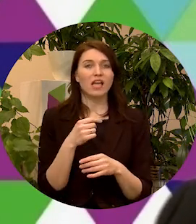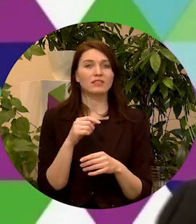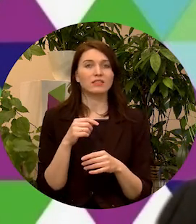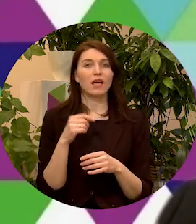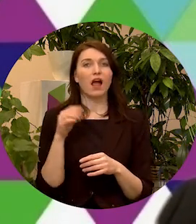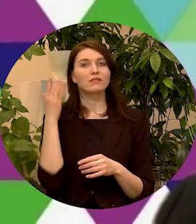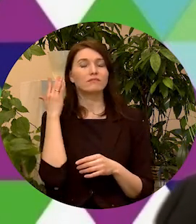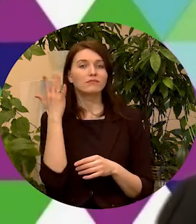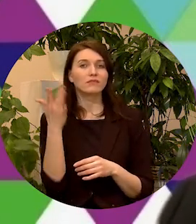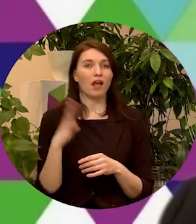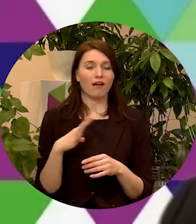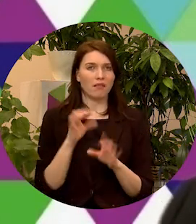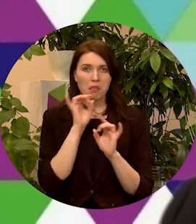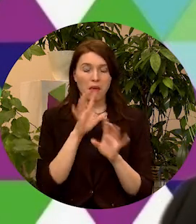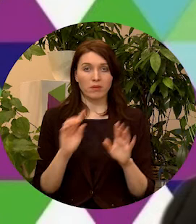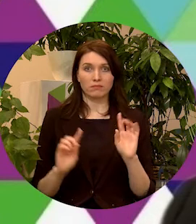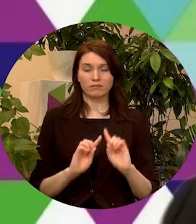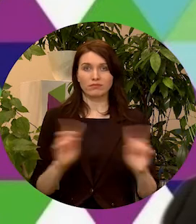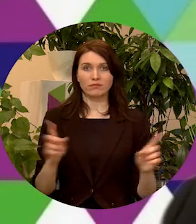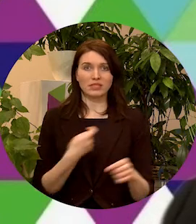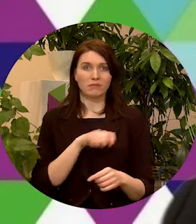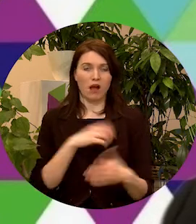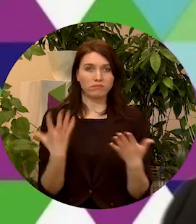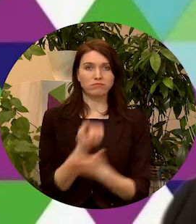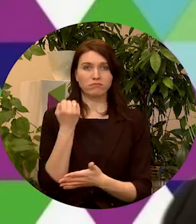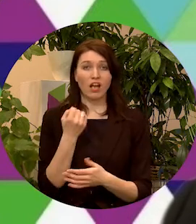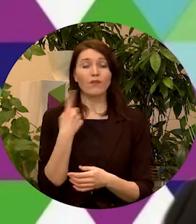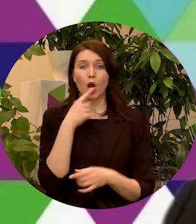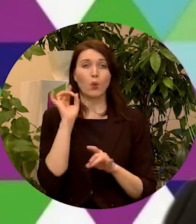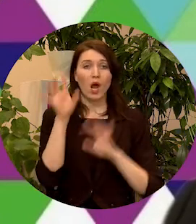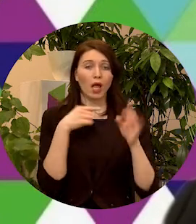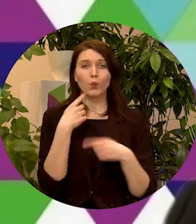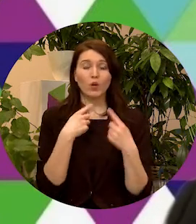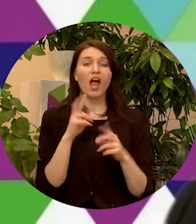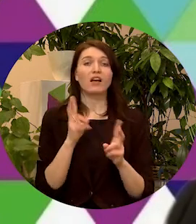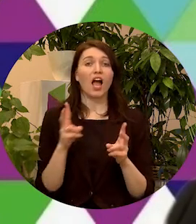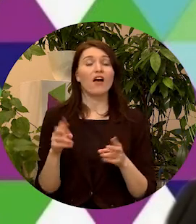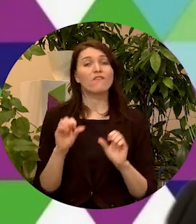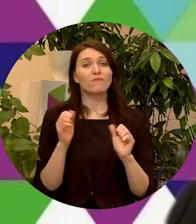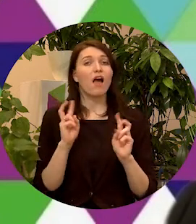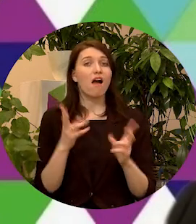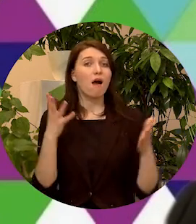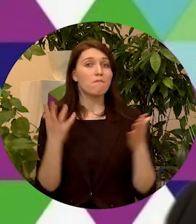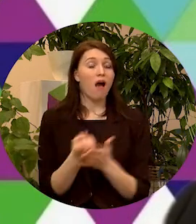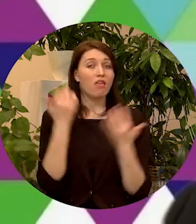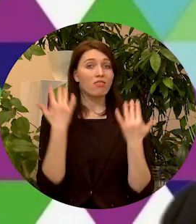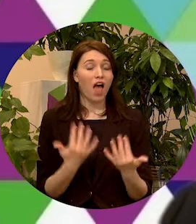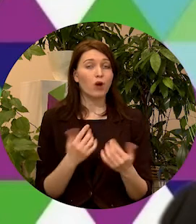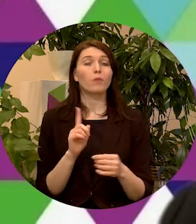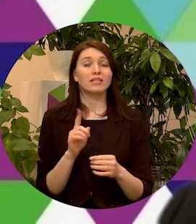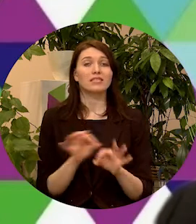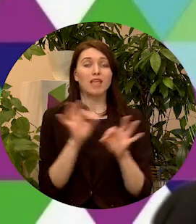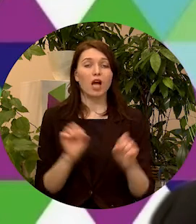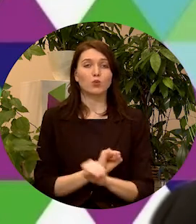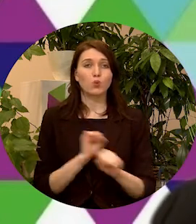negaidīja no viņa. Kādā no reklāmām viņš runā par to, ka cešus panākumiem sāks ar drosmi spēt pirmo soli.